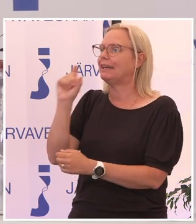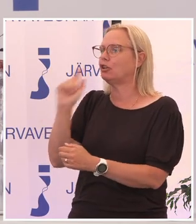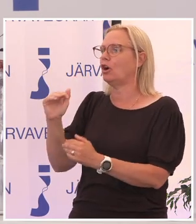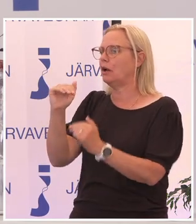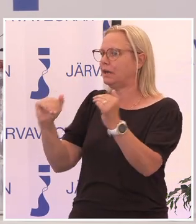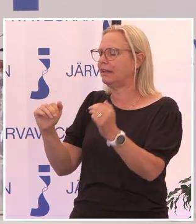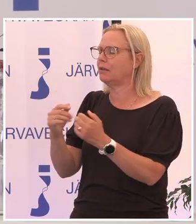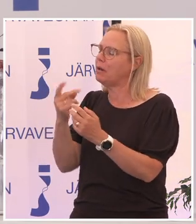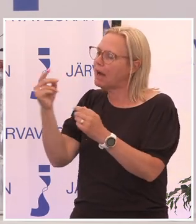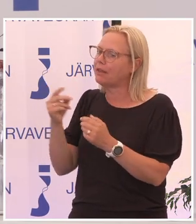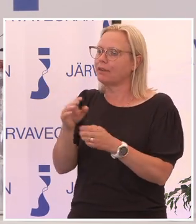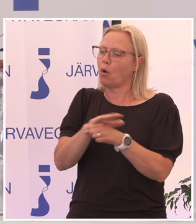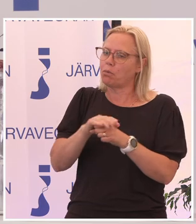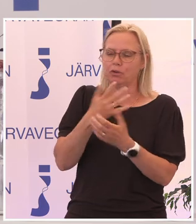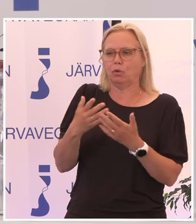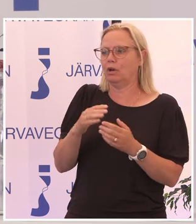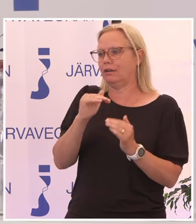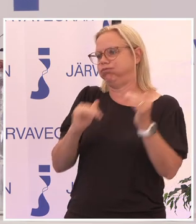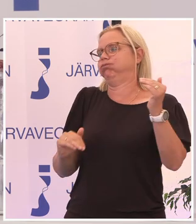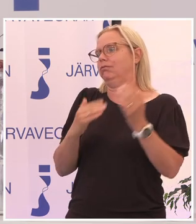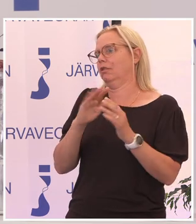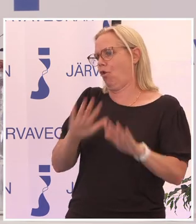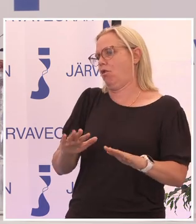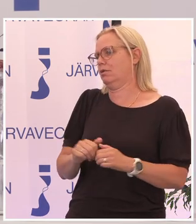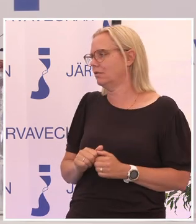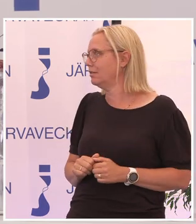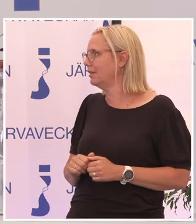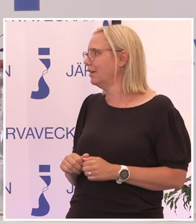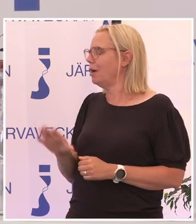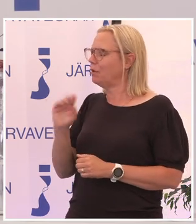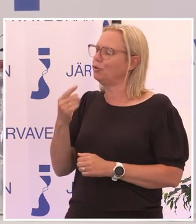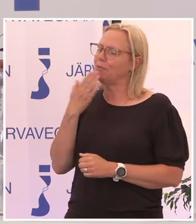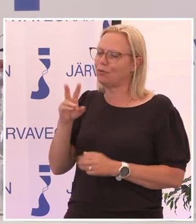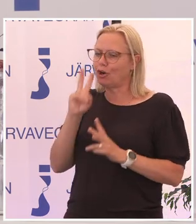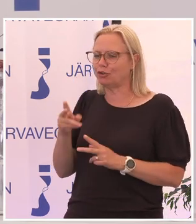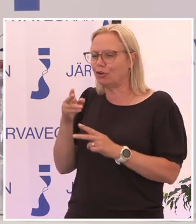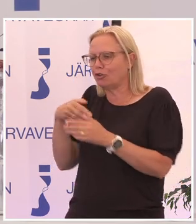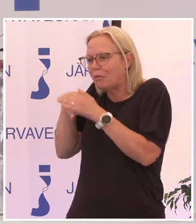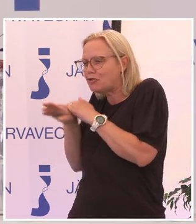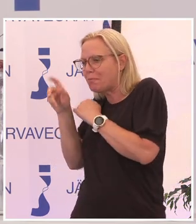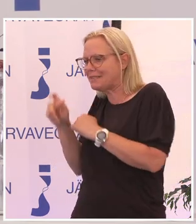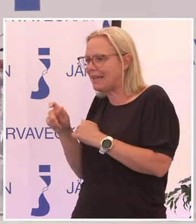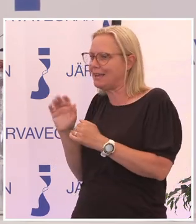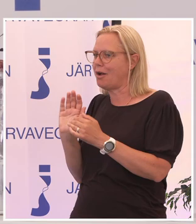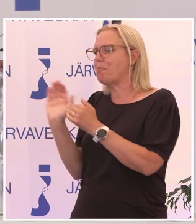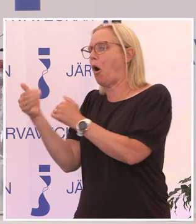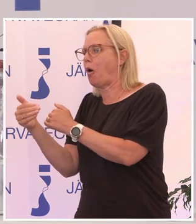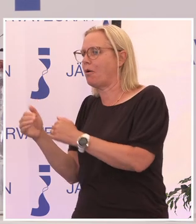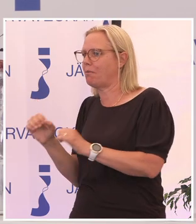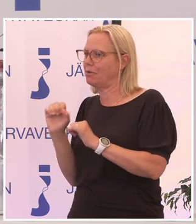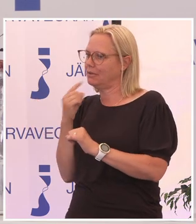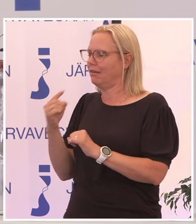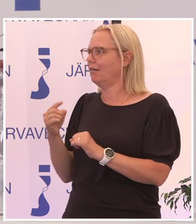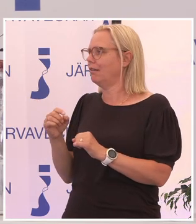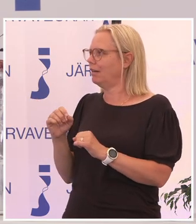områden så gör de det inte. Men, men det handlar om, när man säger sådär så gömmer man sig lite bakom, bakom att det skulle